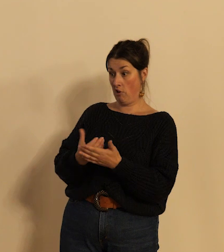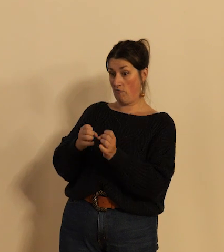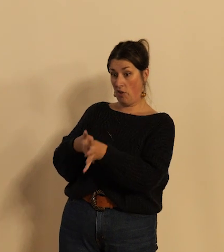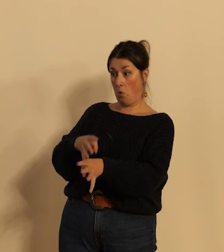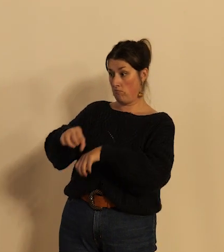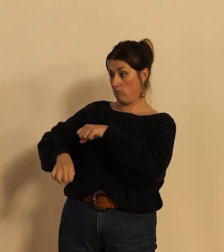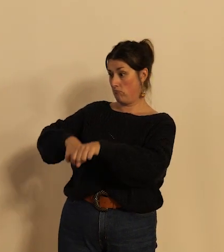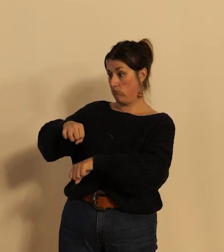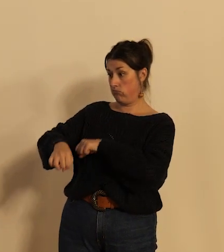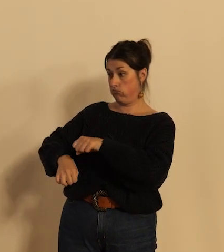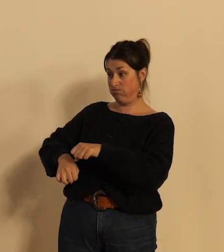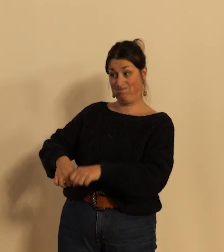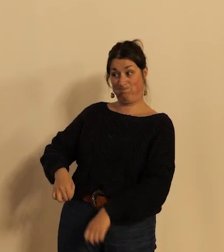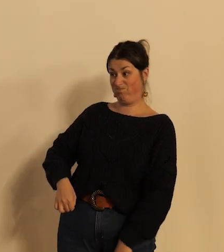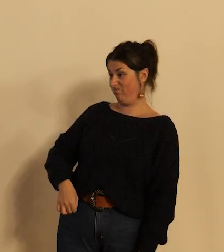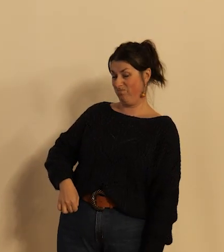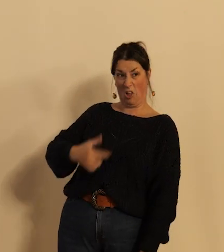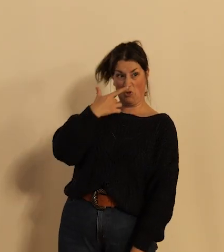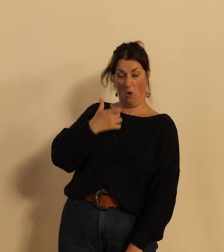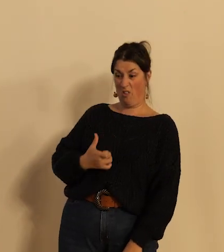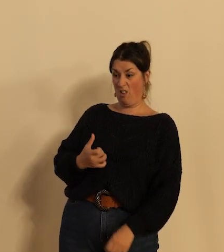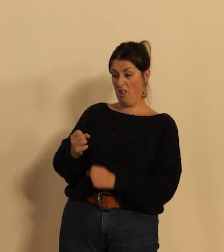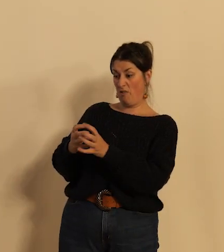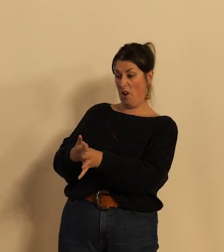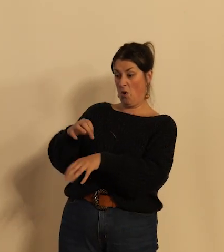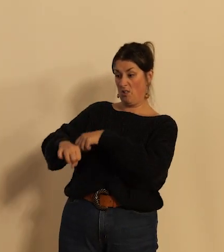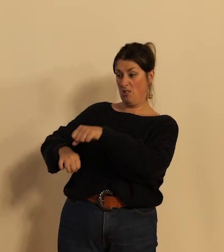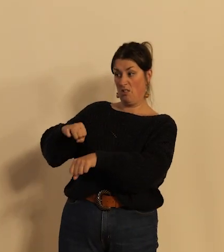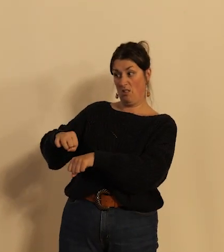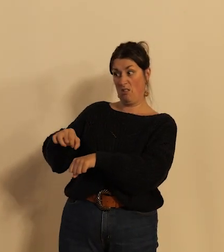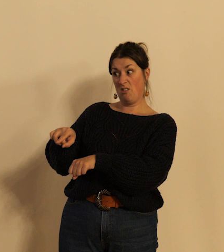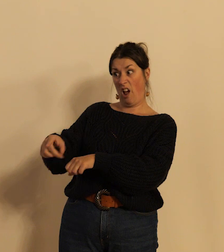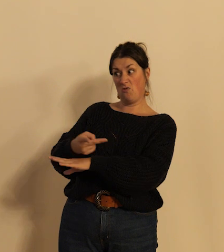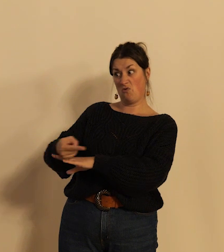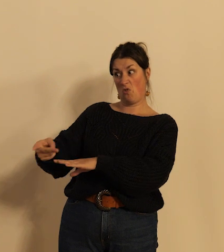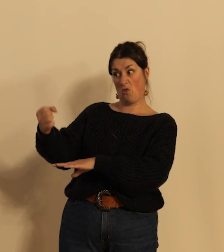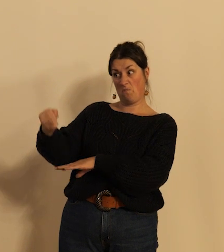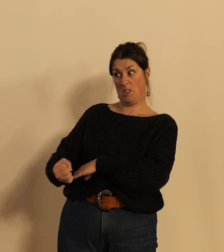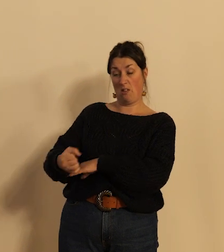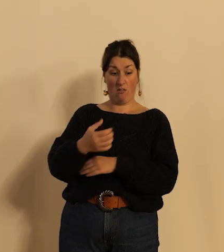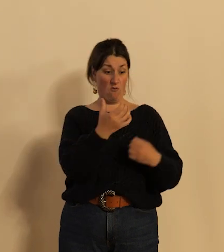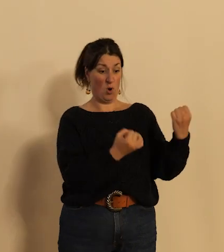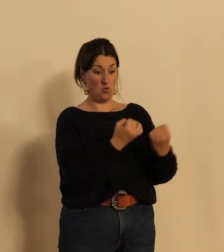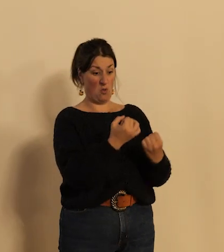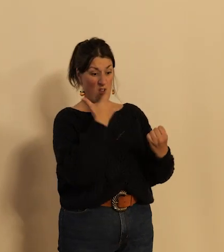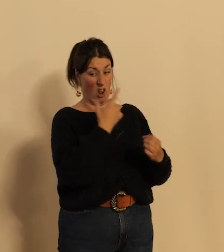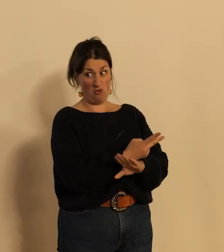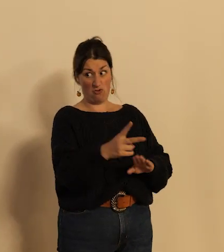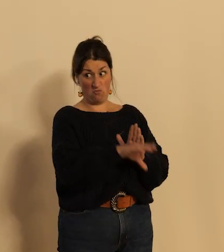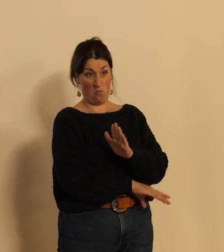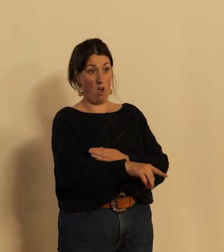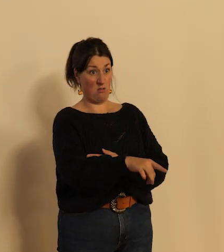en ville pour eux circuler en deux roues est plus dangereux que circuler dans n'importe quel autre véhicule je